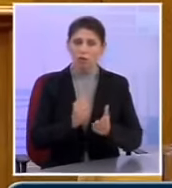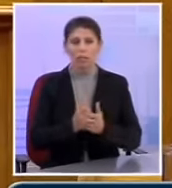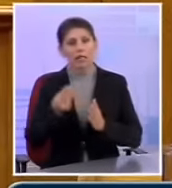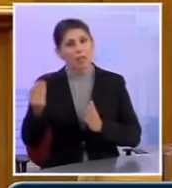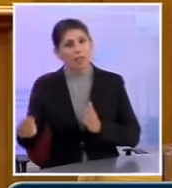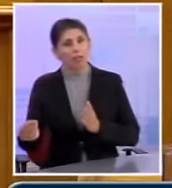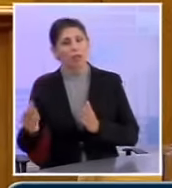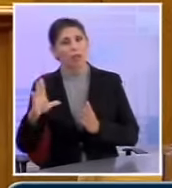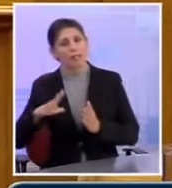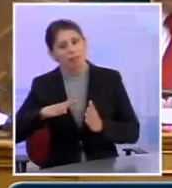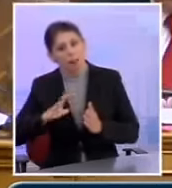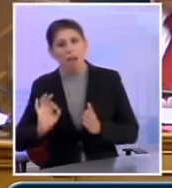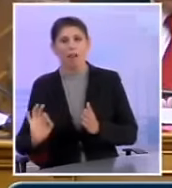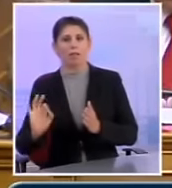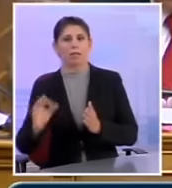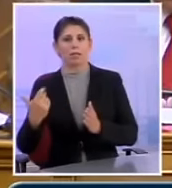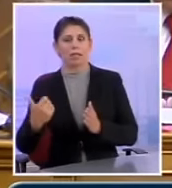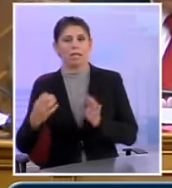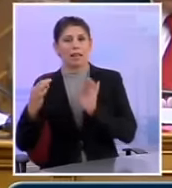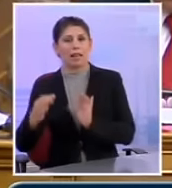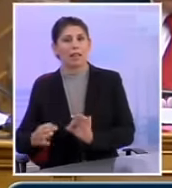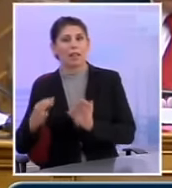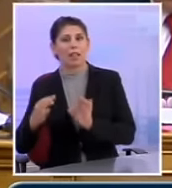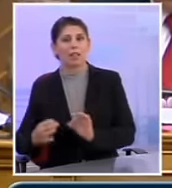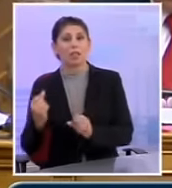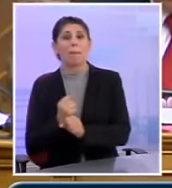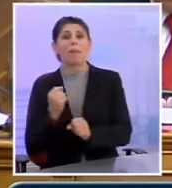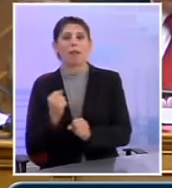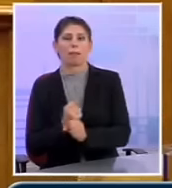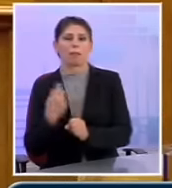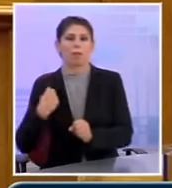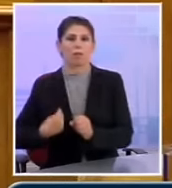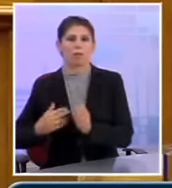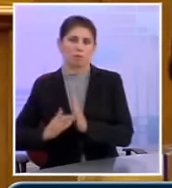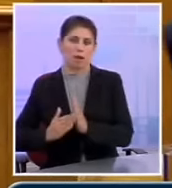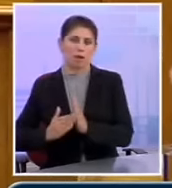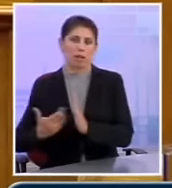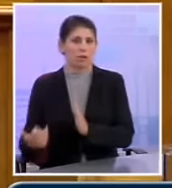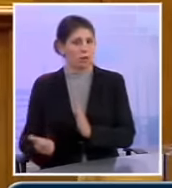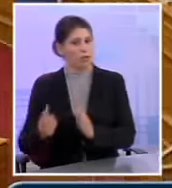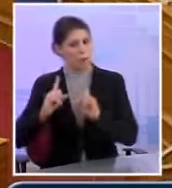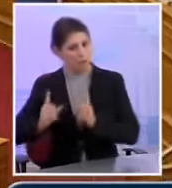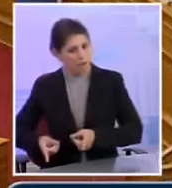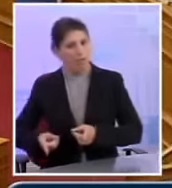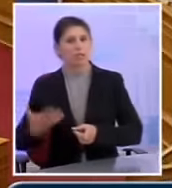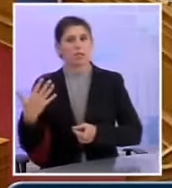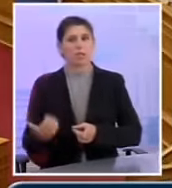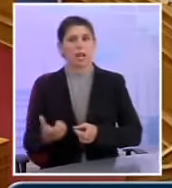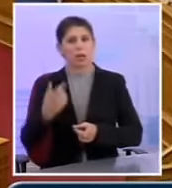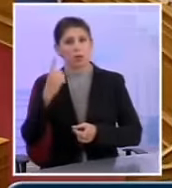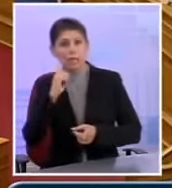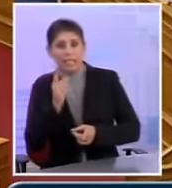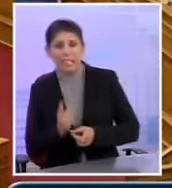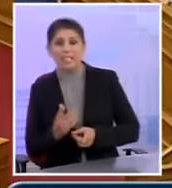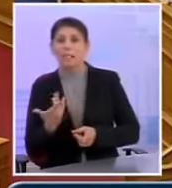δίνουμε τη διακριτική ευκαιρία να είναι κανονικοί επαγγελματίες οι δημόσιοι υπάλληλοι, να παίρνουν αποφάσεις, να έχουν κρίση.